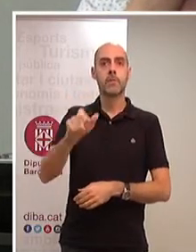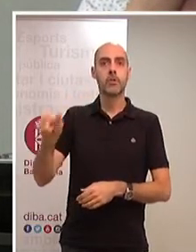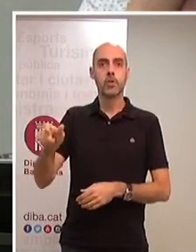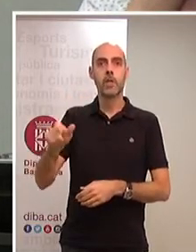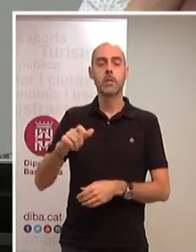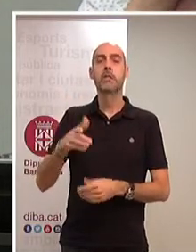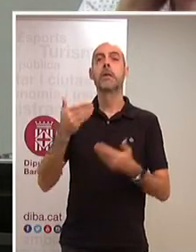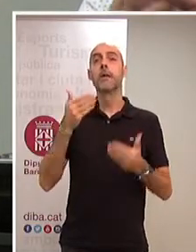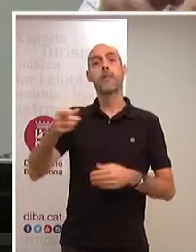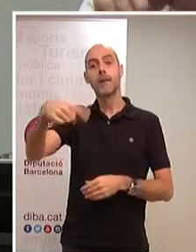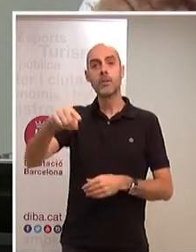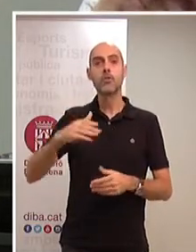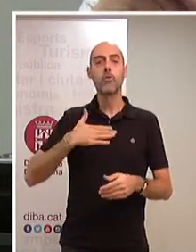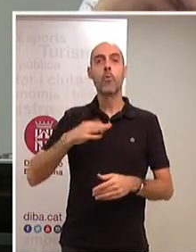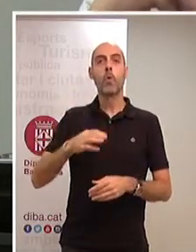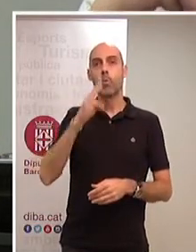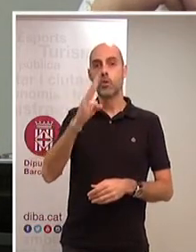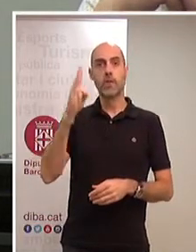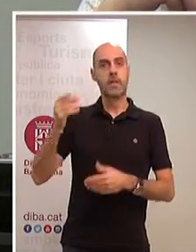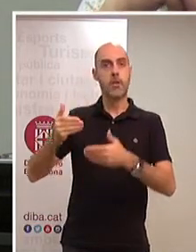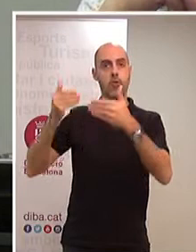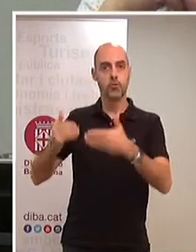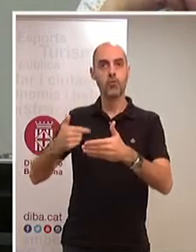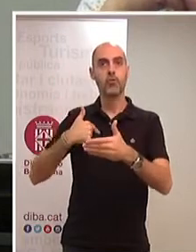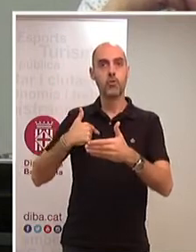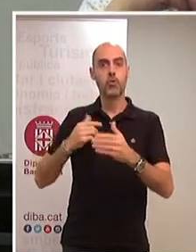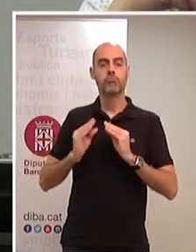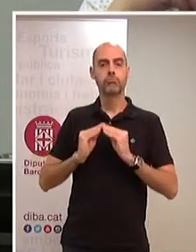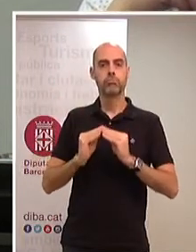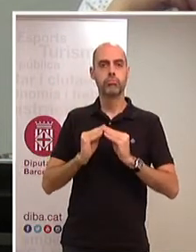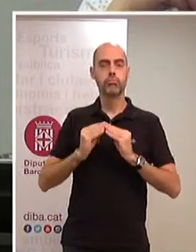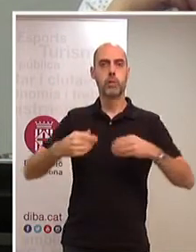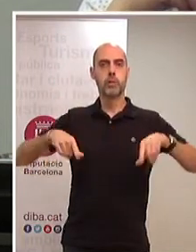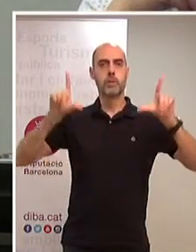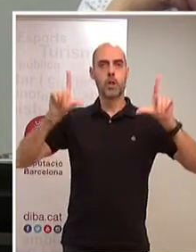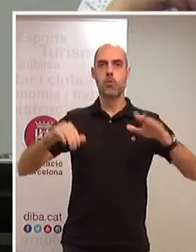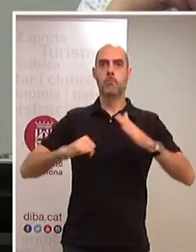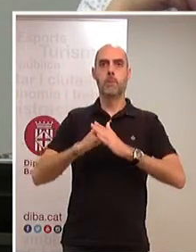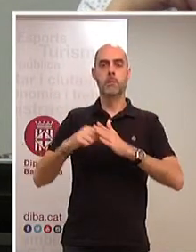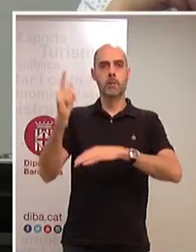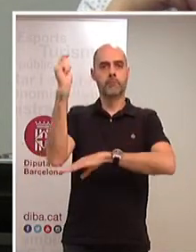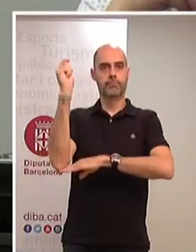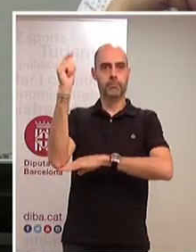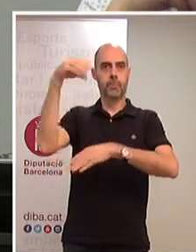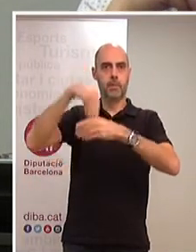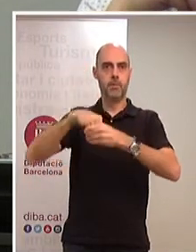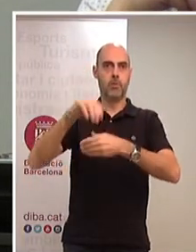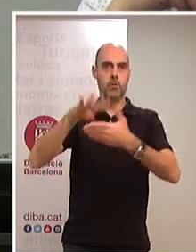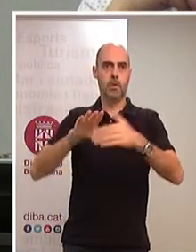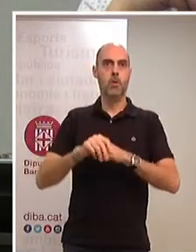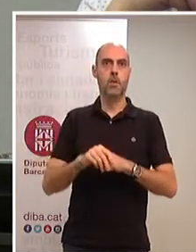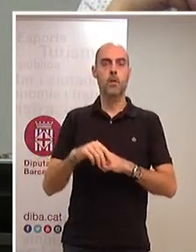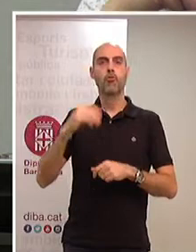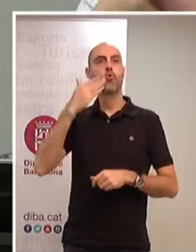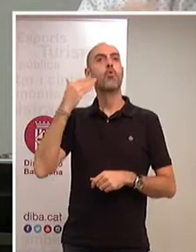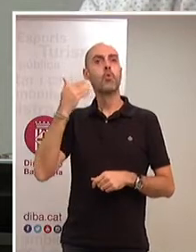possible que durant aquests tres anys hagi pogut exercir la màxima representació a la Diputació de Barcelona. Tinc un gran orgull